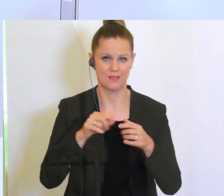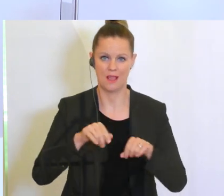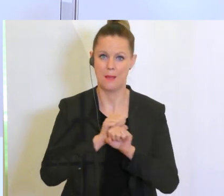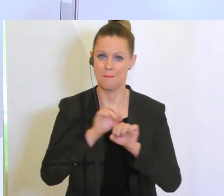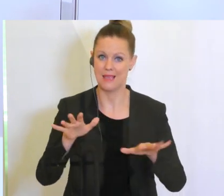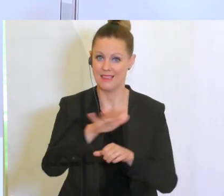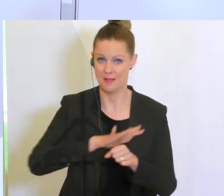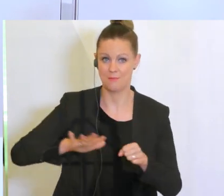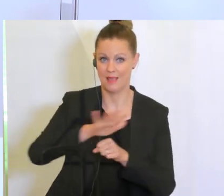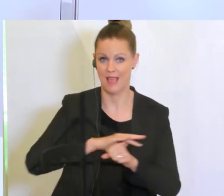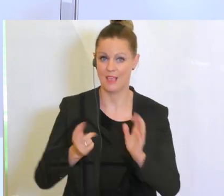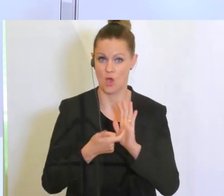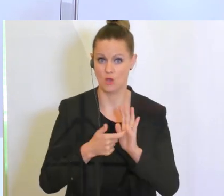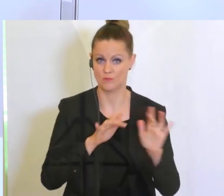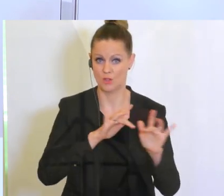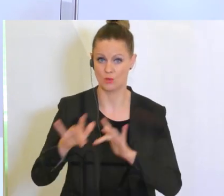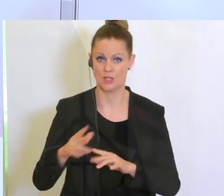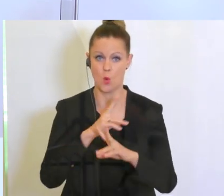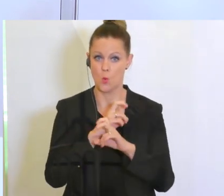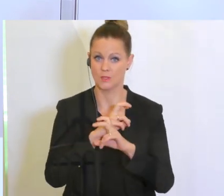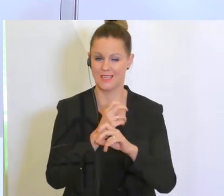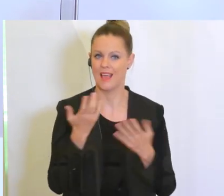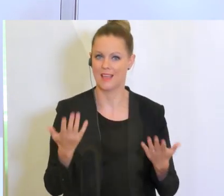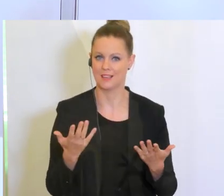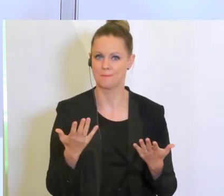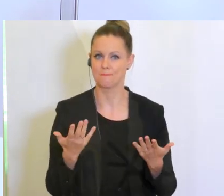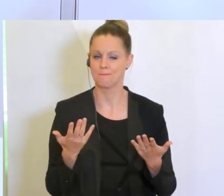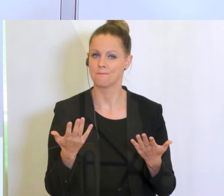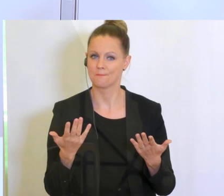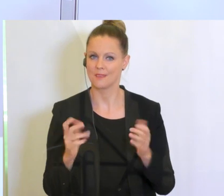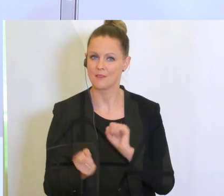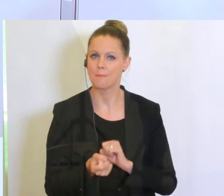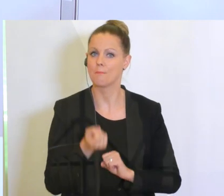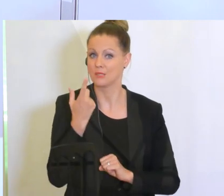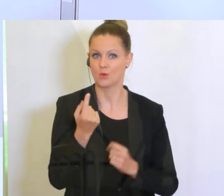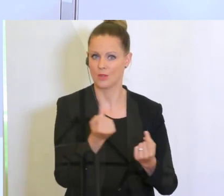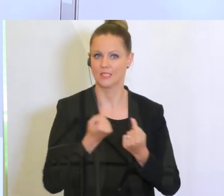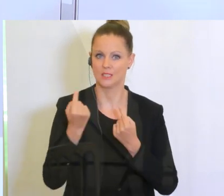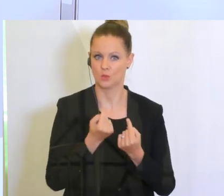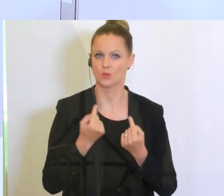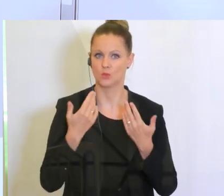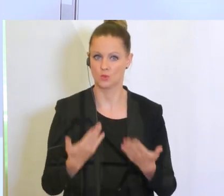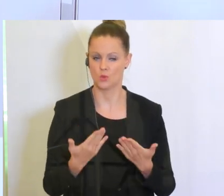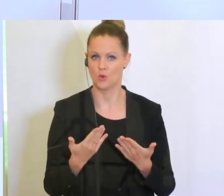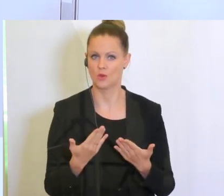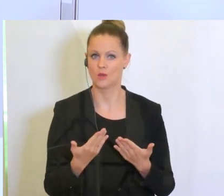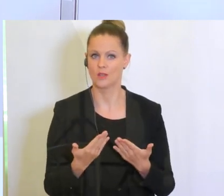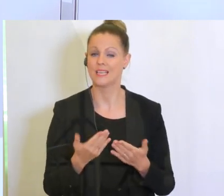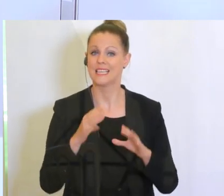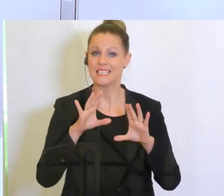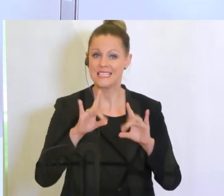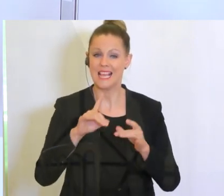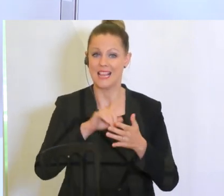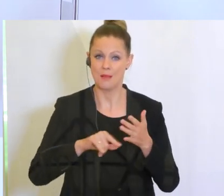Medienbereich die Herausforderung, dass Österreich hier eine besondere Situation hat mit einem zehnmal so großen